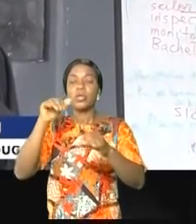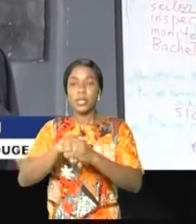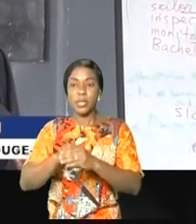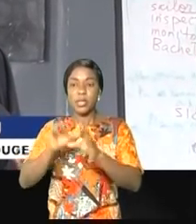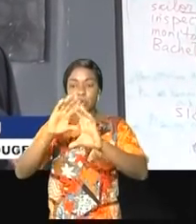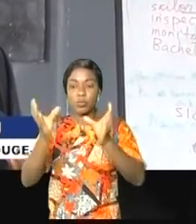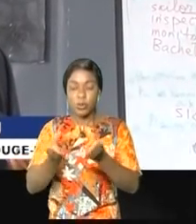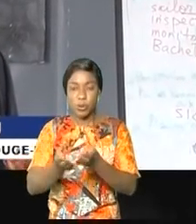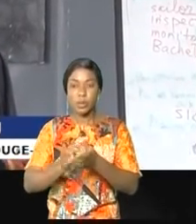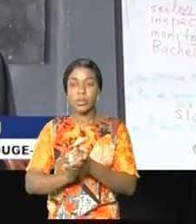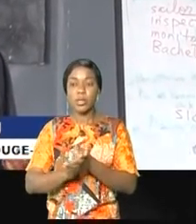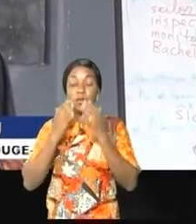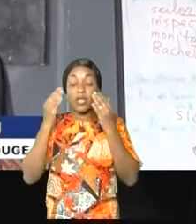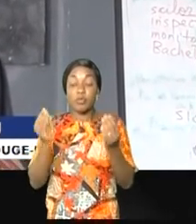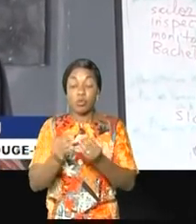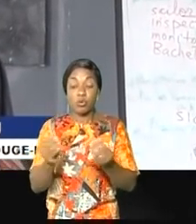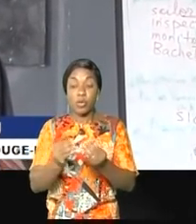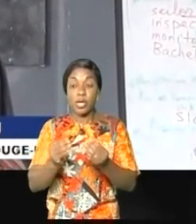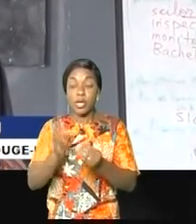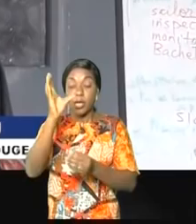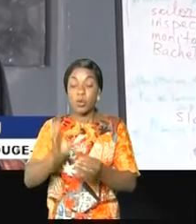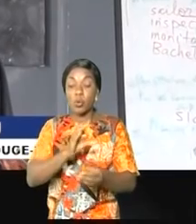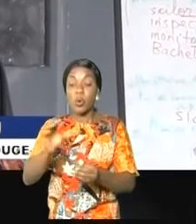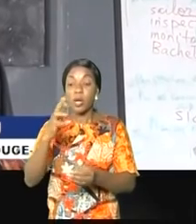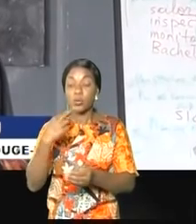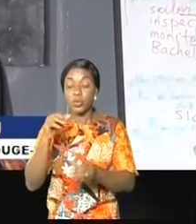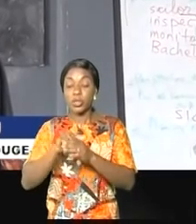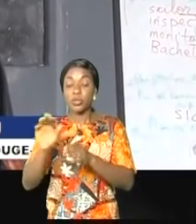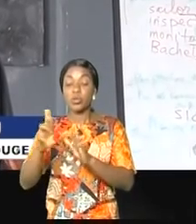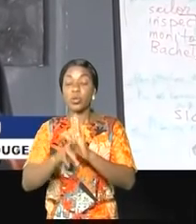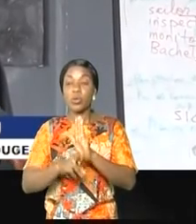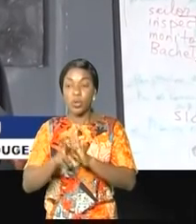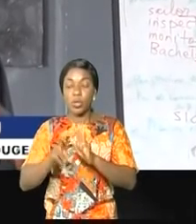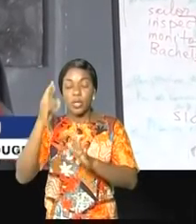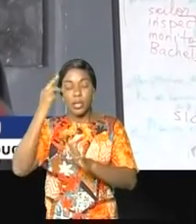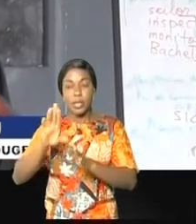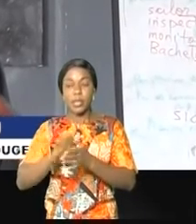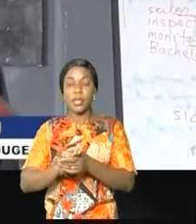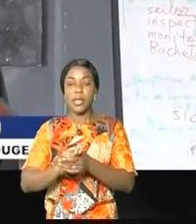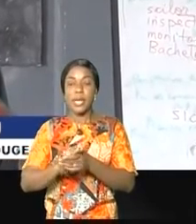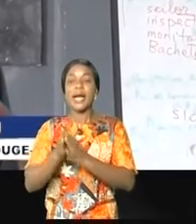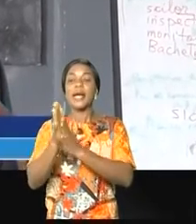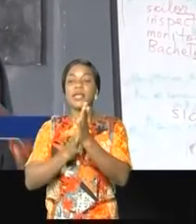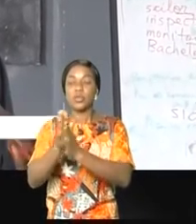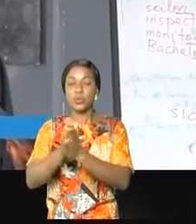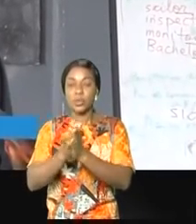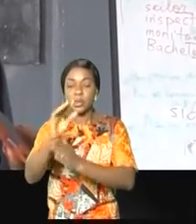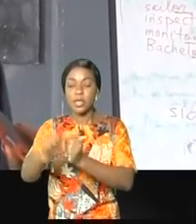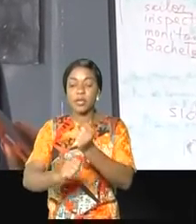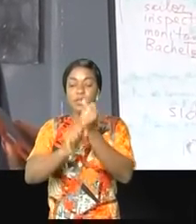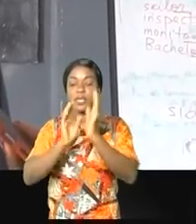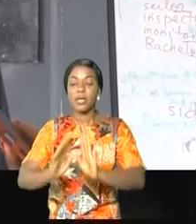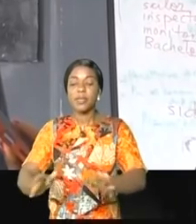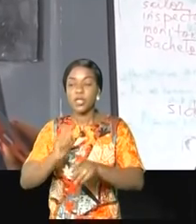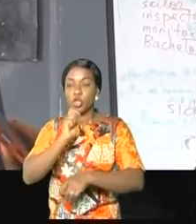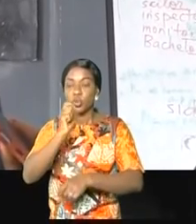communauté. C'est dans ce cadre que la Croix-Rouge, dans son rôle d'auxiliaire des pouvoirs publics, a souhaité renforcer les capacités des